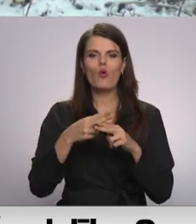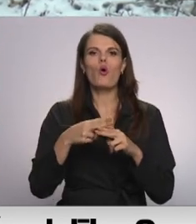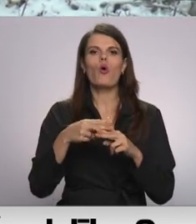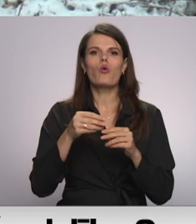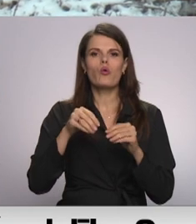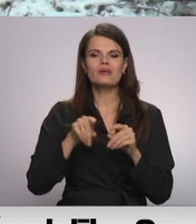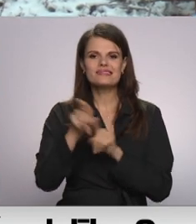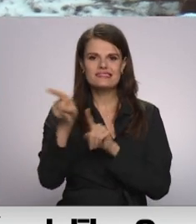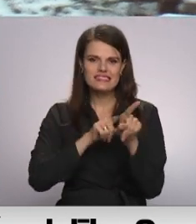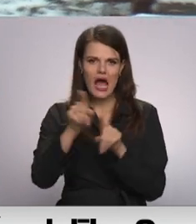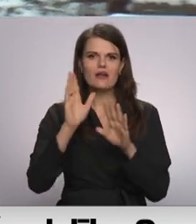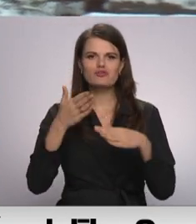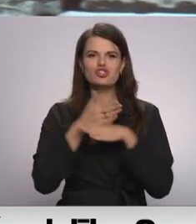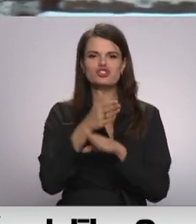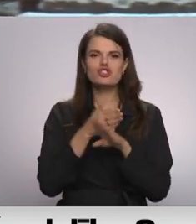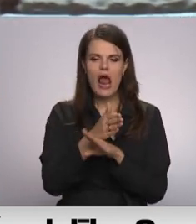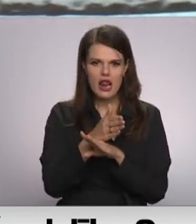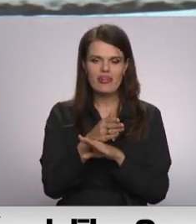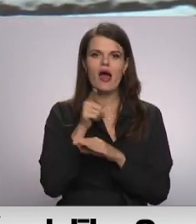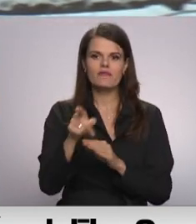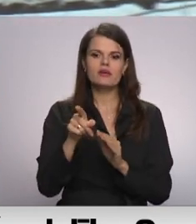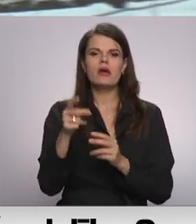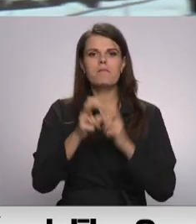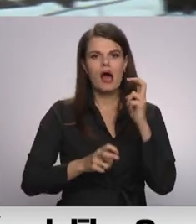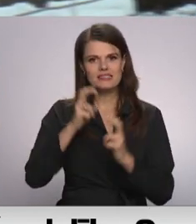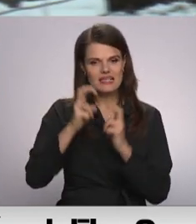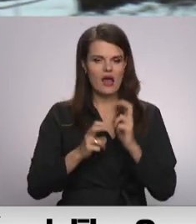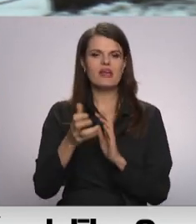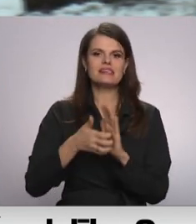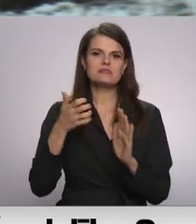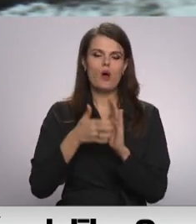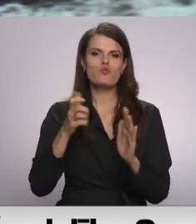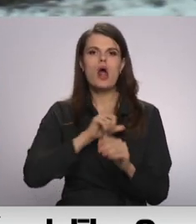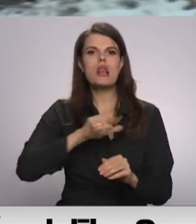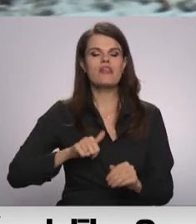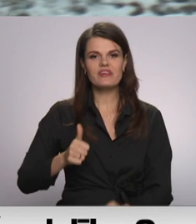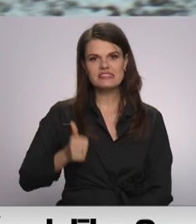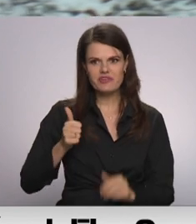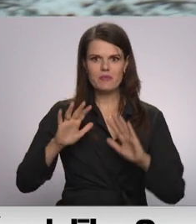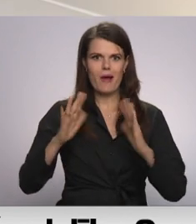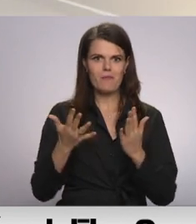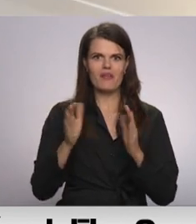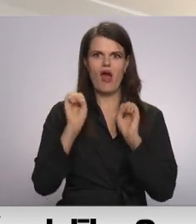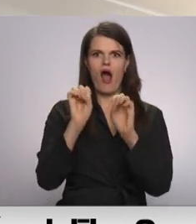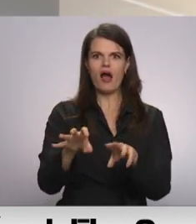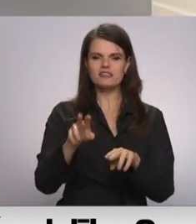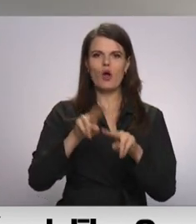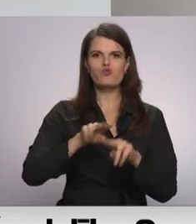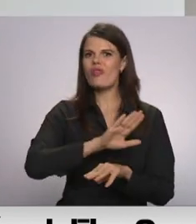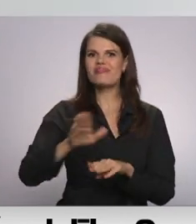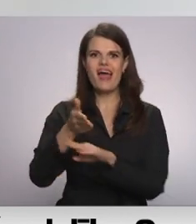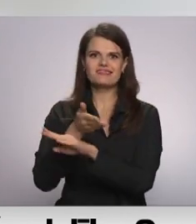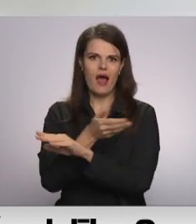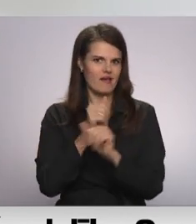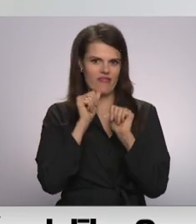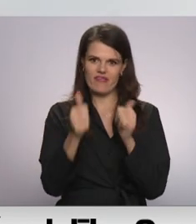paredzot, ka pārstrādē tiekot izvēlēt Latvijas uzņēmēji. Tomēr nezāģēt mežas gan uzņēmums nevarot. Patiecībā